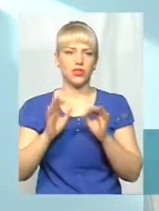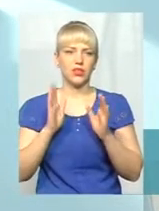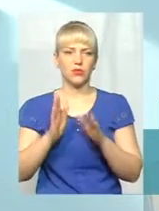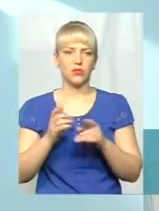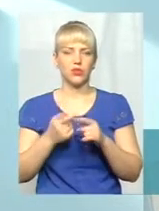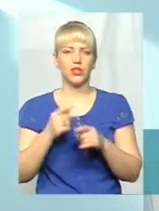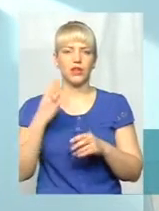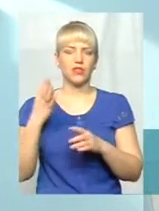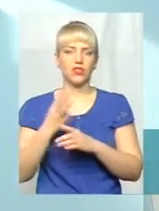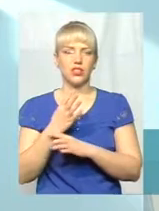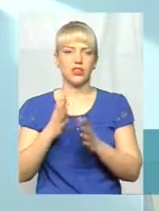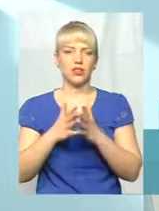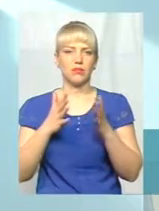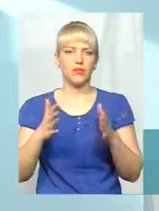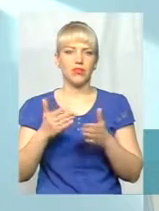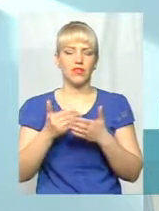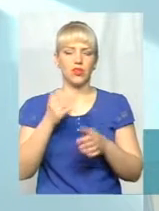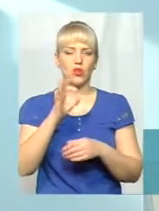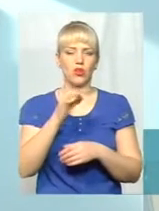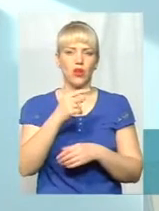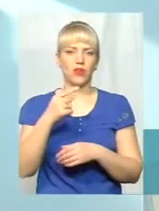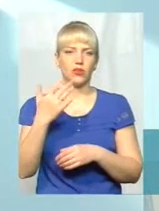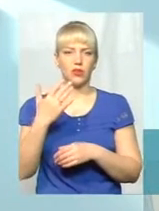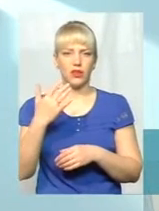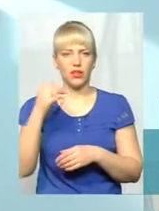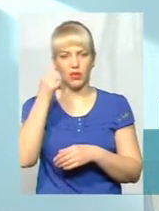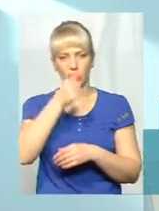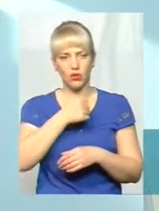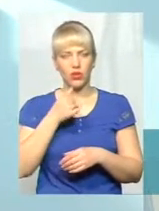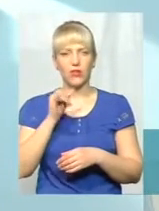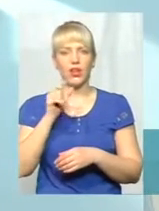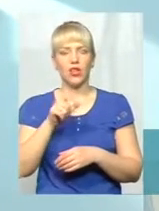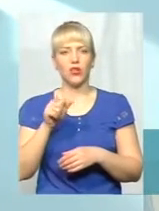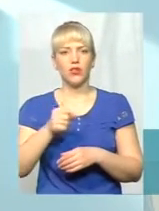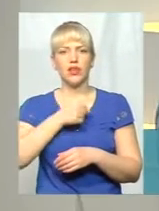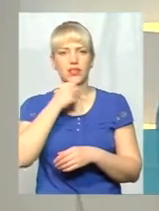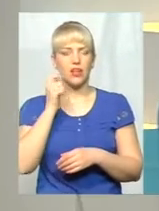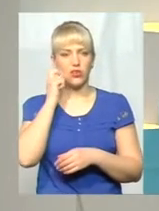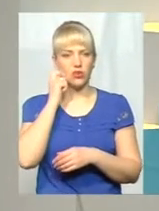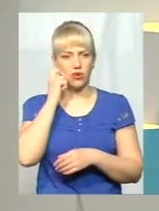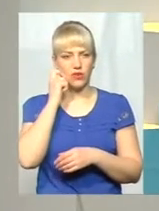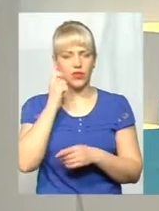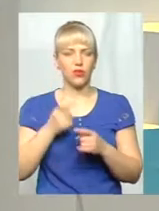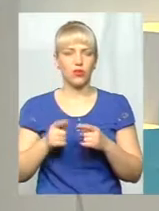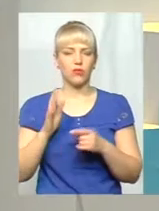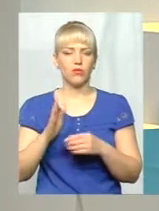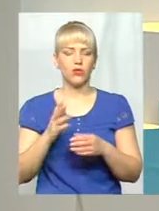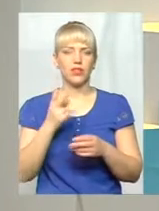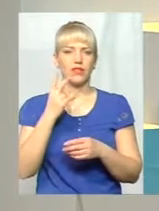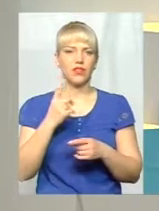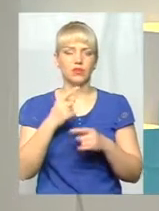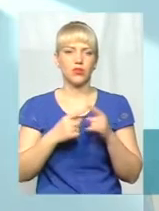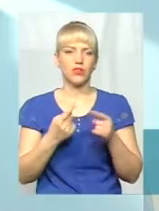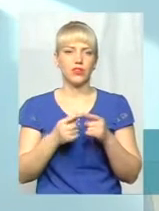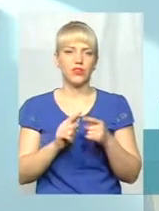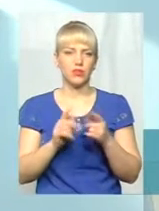в 4 рази більше, від 0 до 5 років, і людей старшого віку відчинити 5 років, якусь цін буде 2,5, то